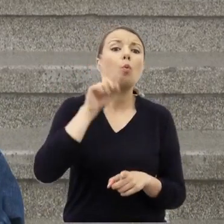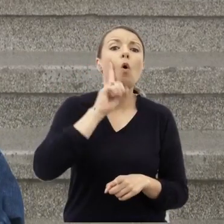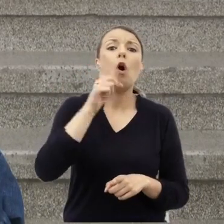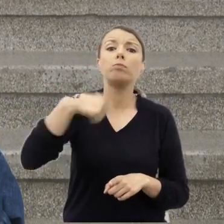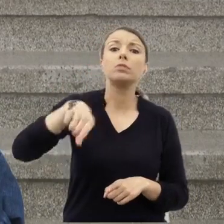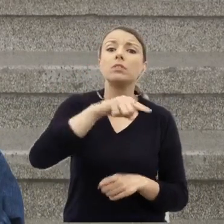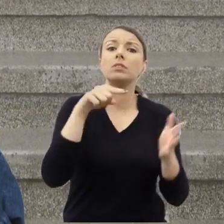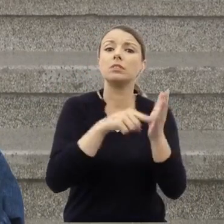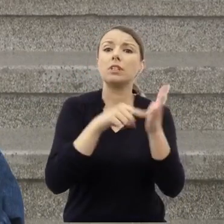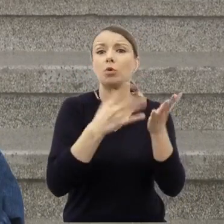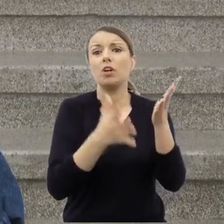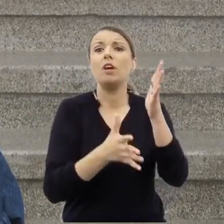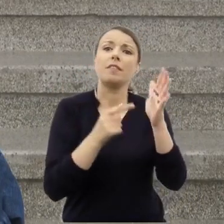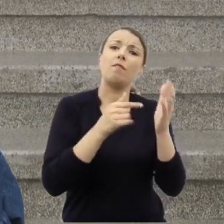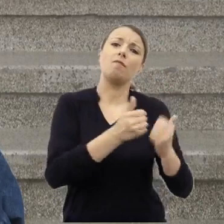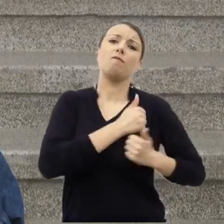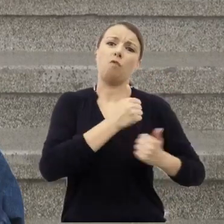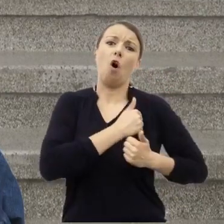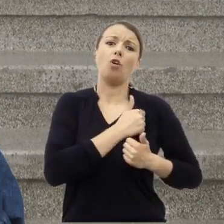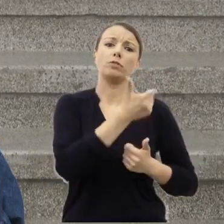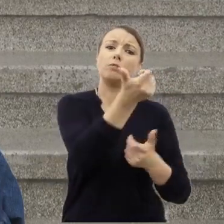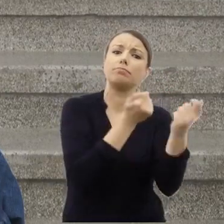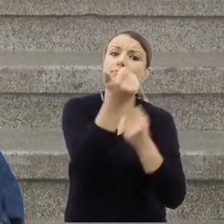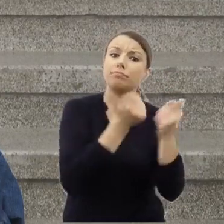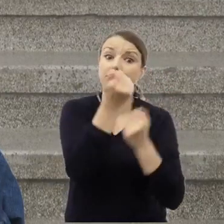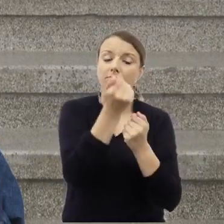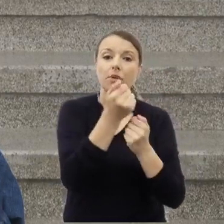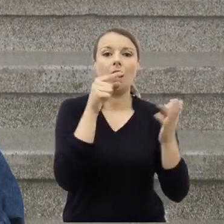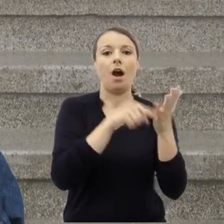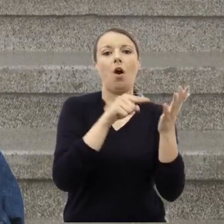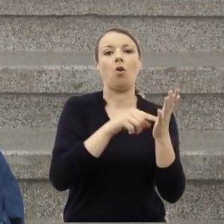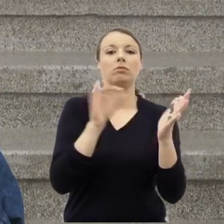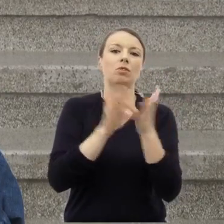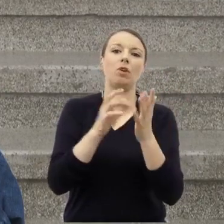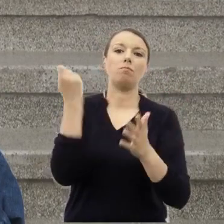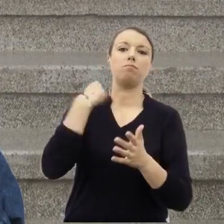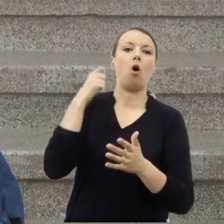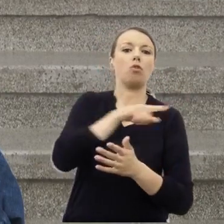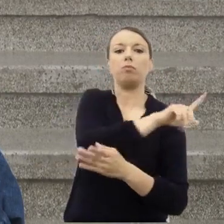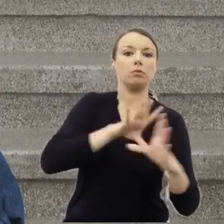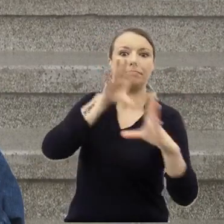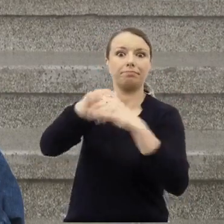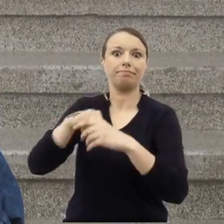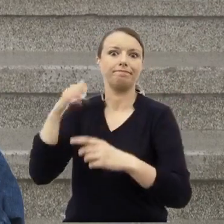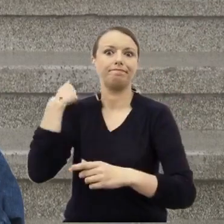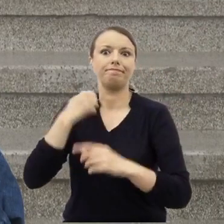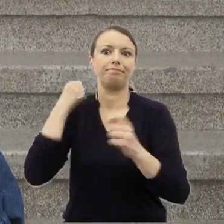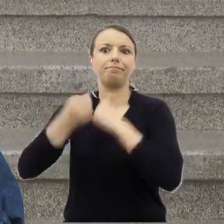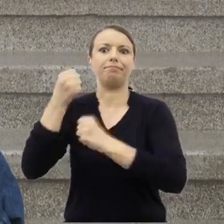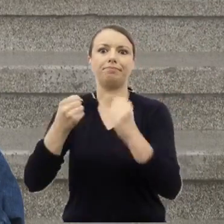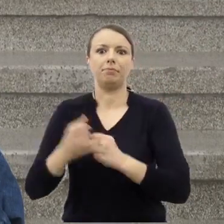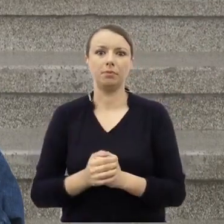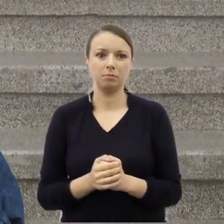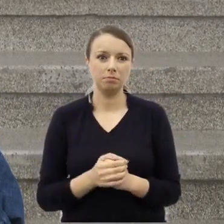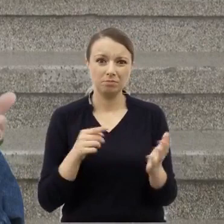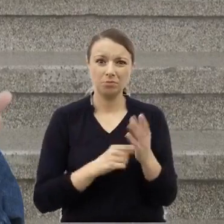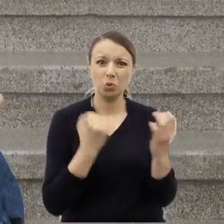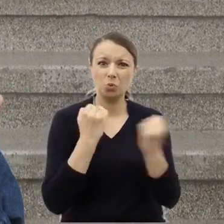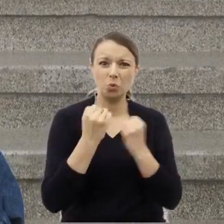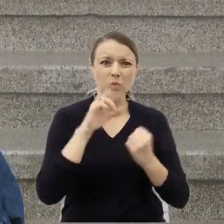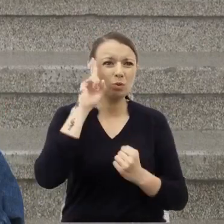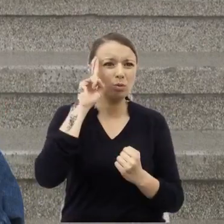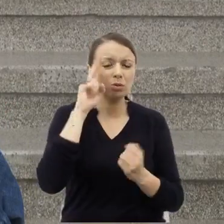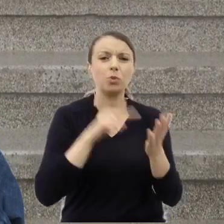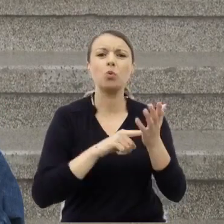wojskowi, którzy włączyli się do pogromu. To trudno zrozumieć. Ta okropna plotka o tym, że to UB